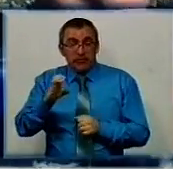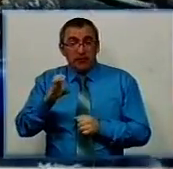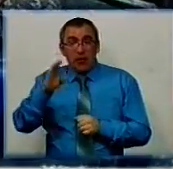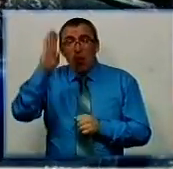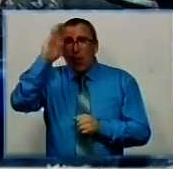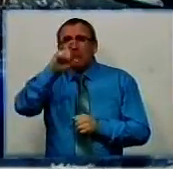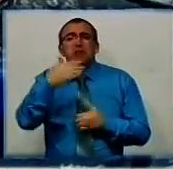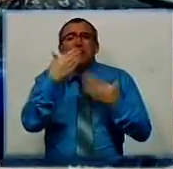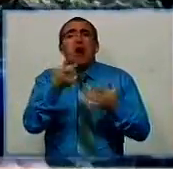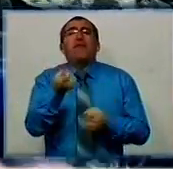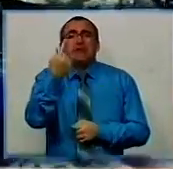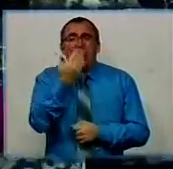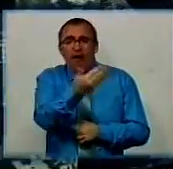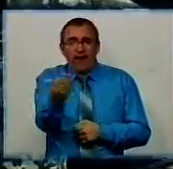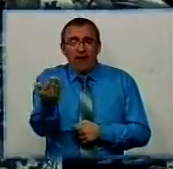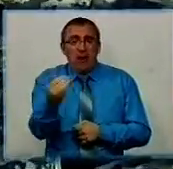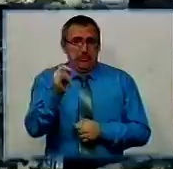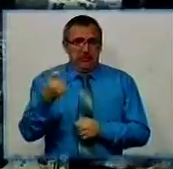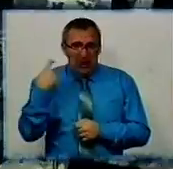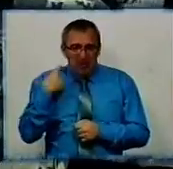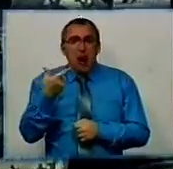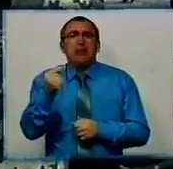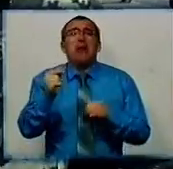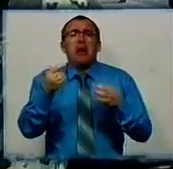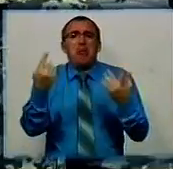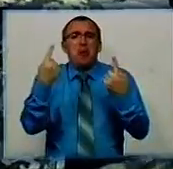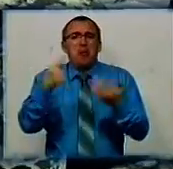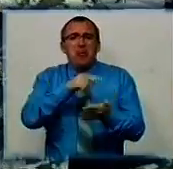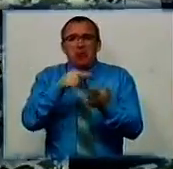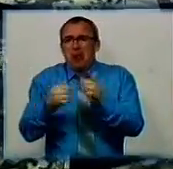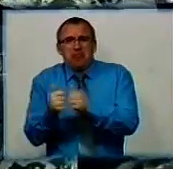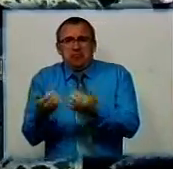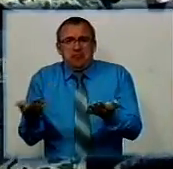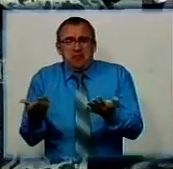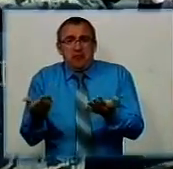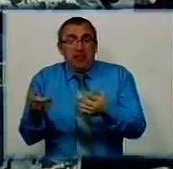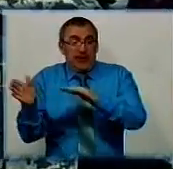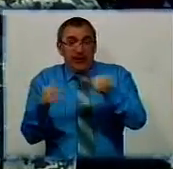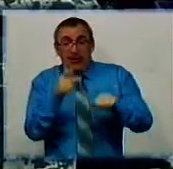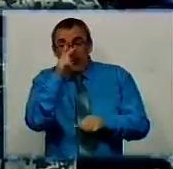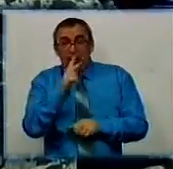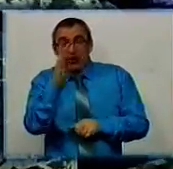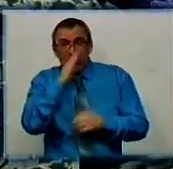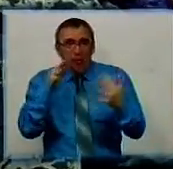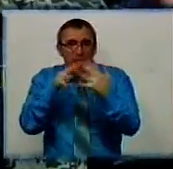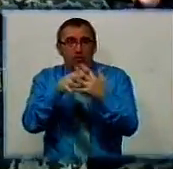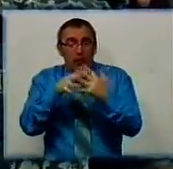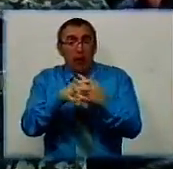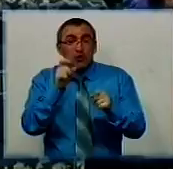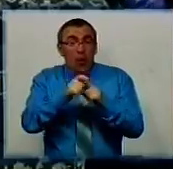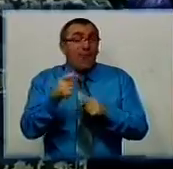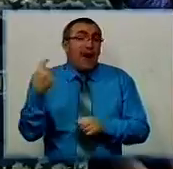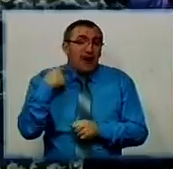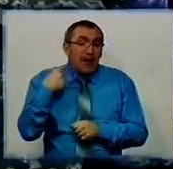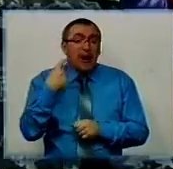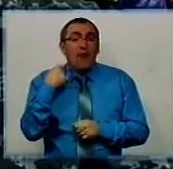хлопці з Кіляви, кажемо з Кіровограда, а де це, яке крупне місто під боком. Пройшло 3-4 місяці боїв і слово Кіровоград і